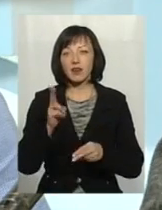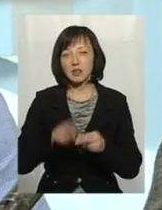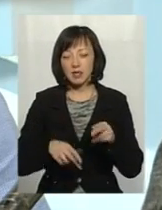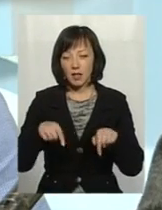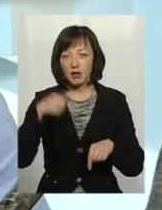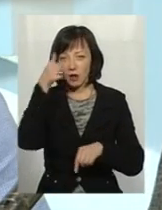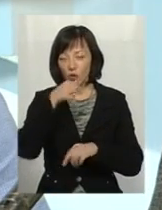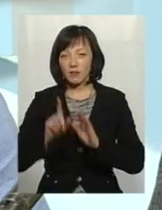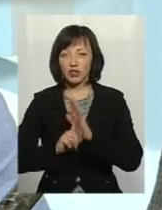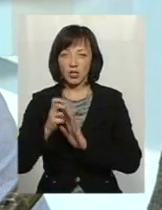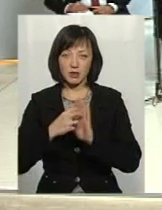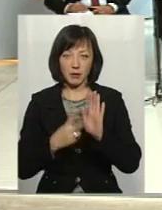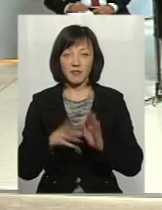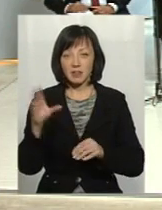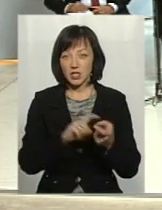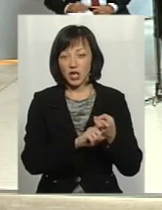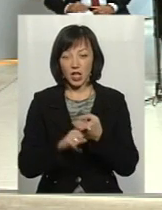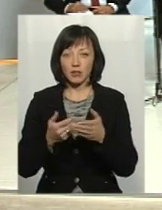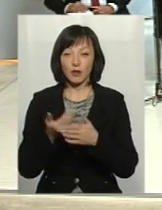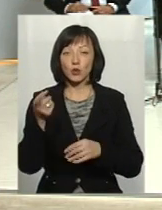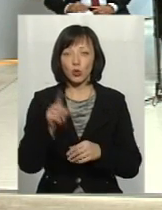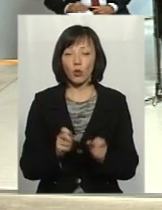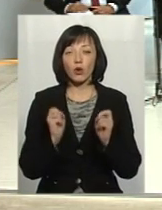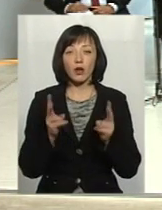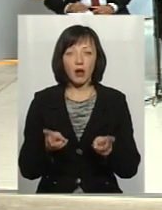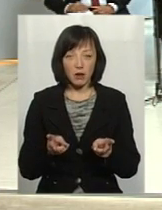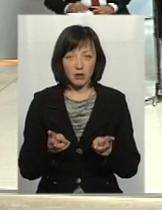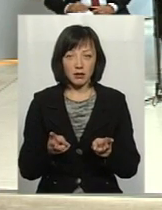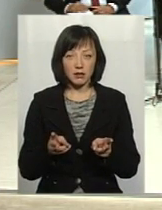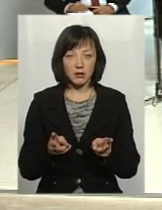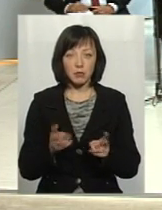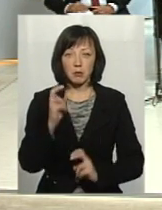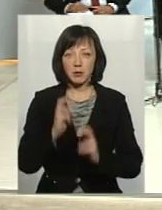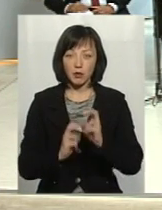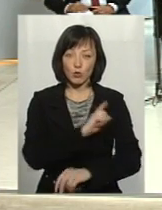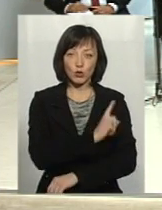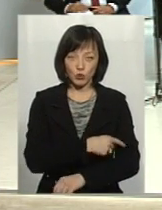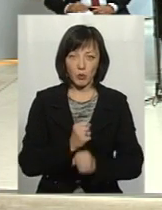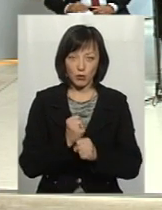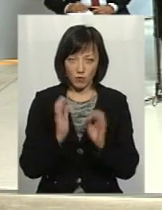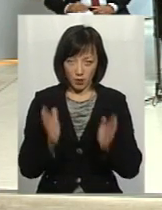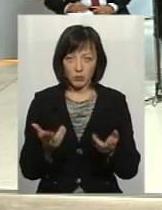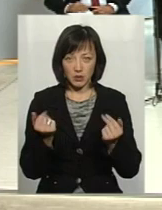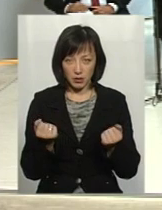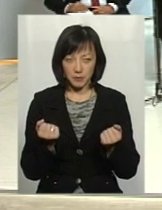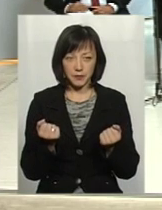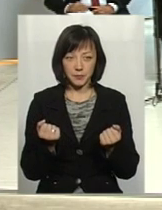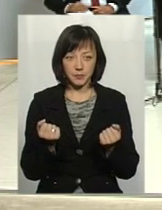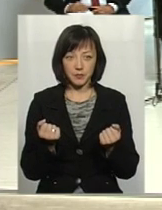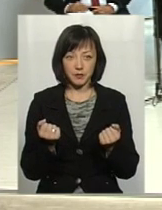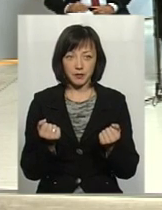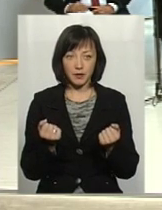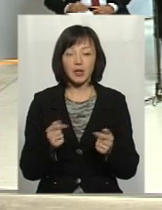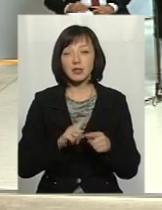цього року. Тобто все залежатиме від того, наскільки підприємство потужно працюватиме, так, Артем Олександрович?